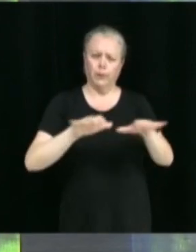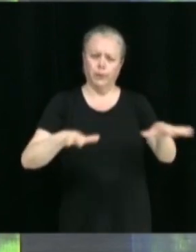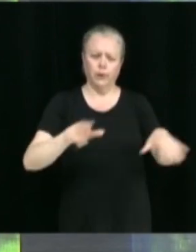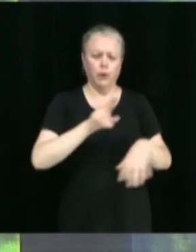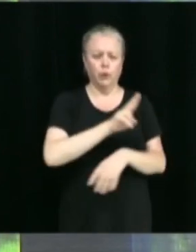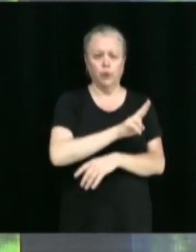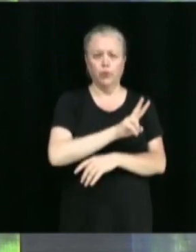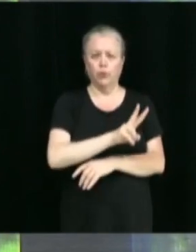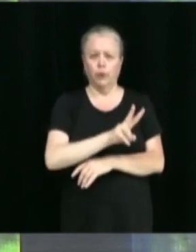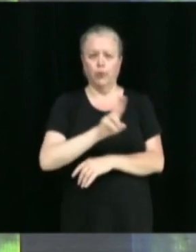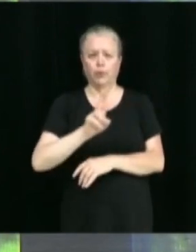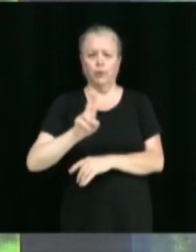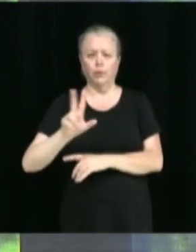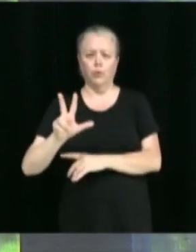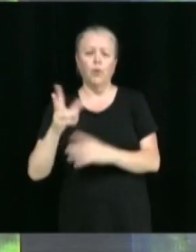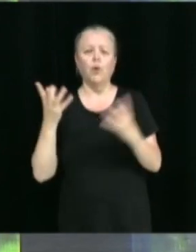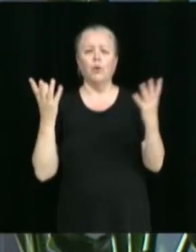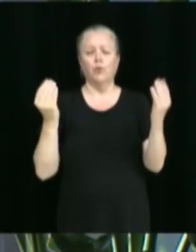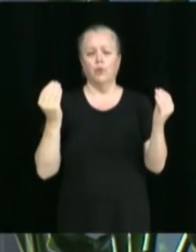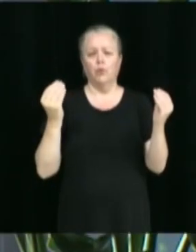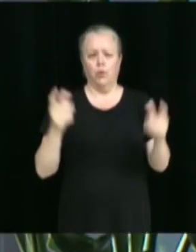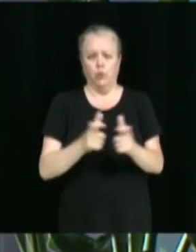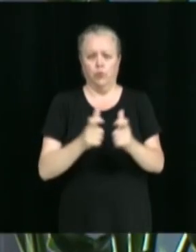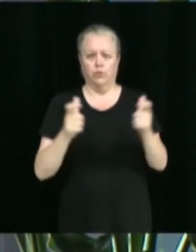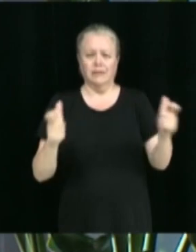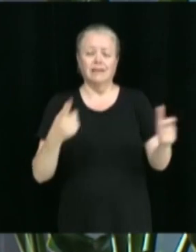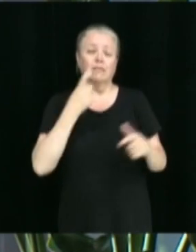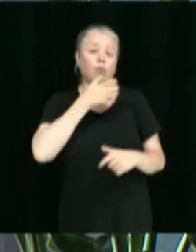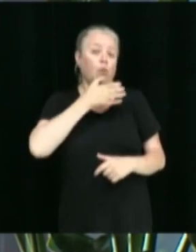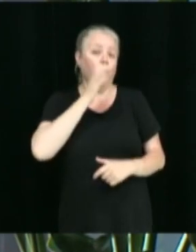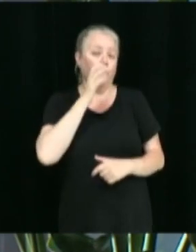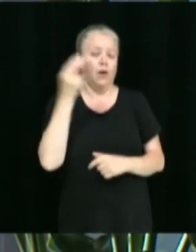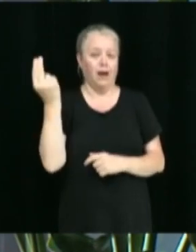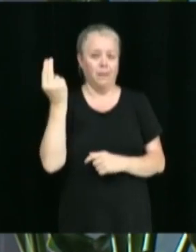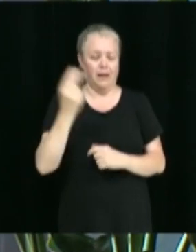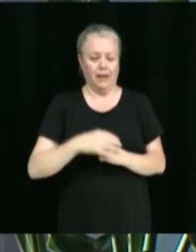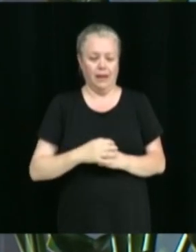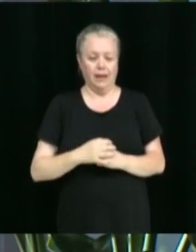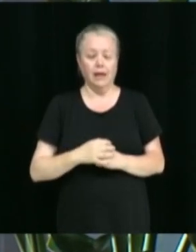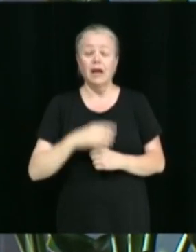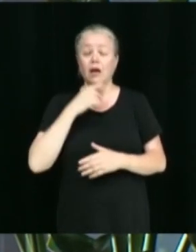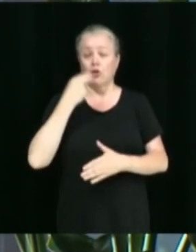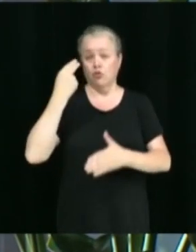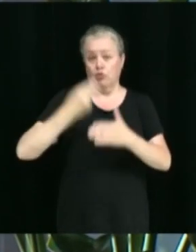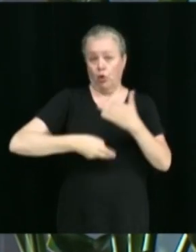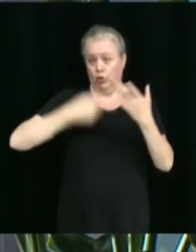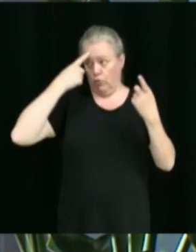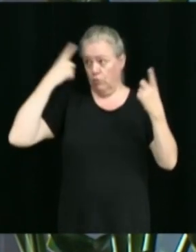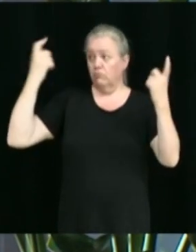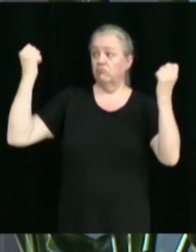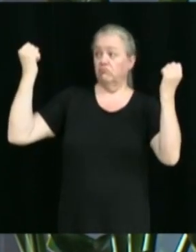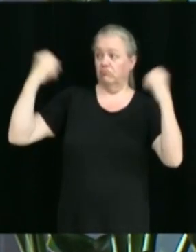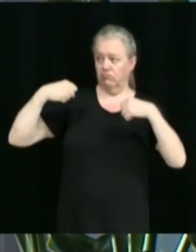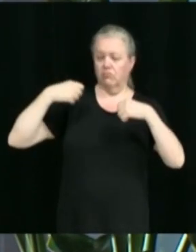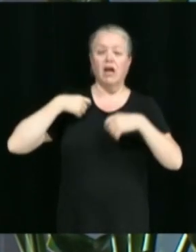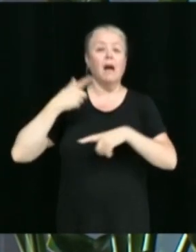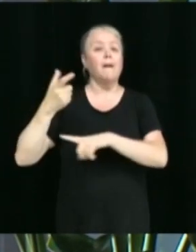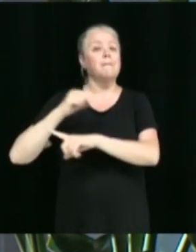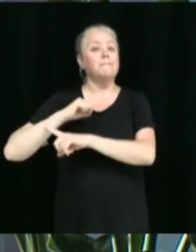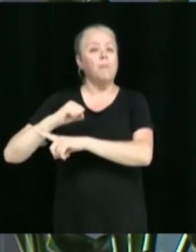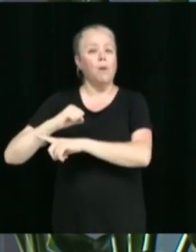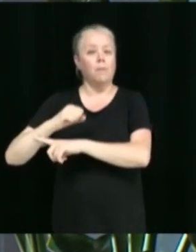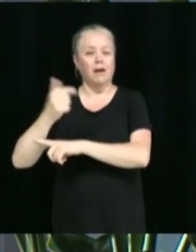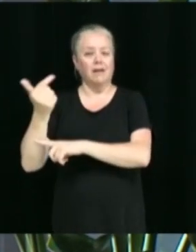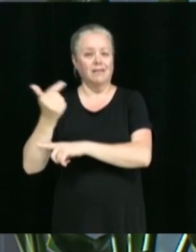'usine d'eau potable Amel. Il s'agit d'autoriser la réalisation du contrat de gré à gré à l'entreprise Les Pompes Garants Inc. au